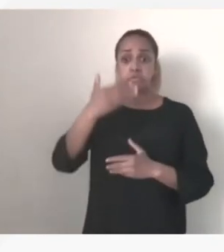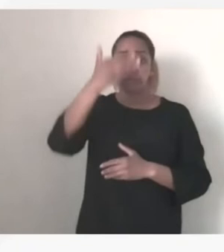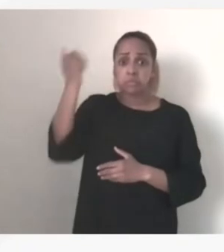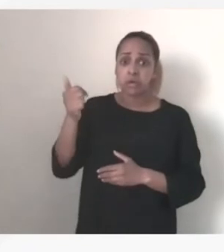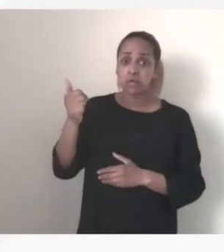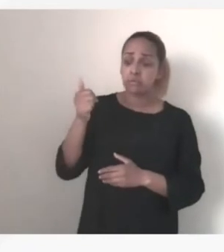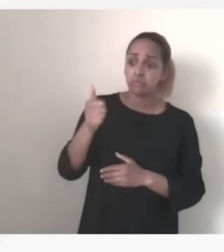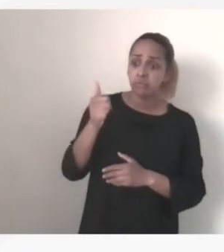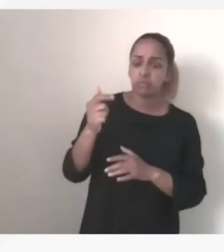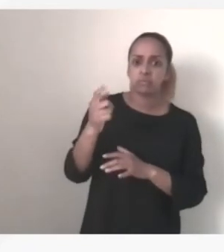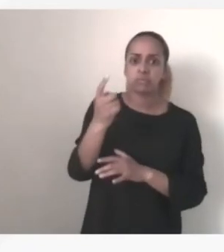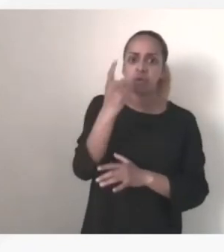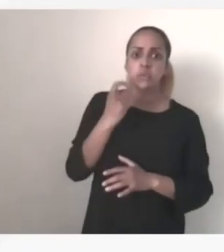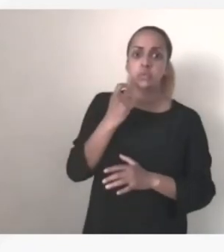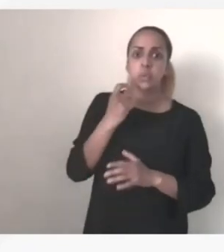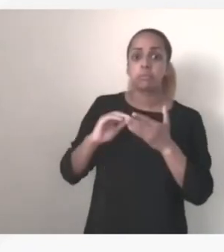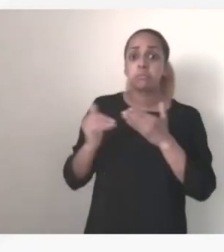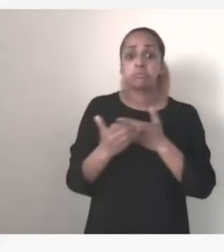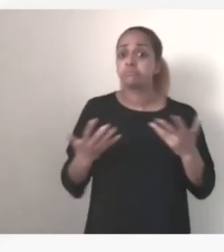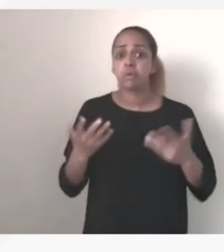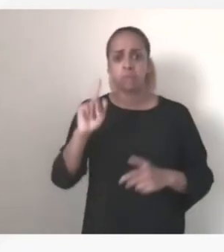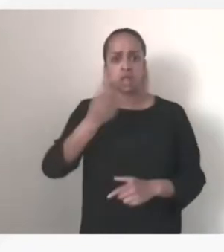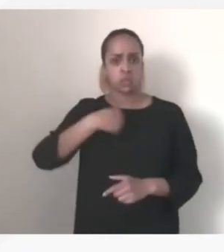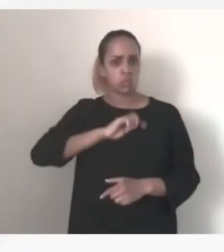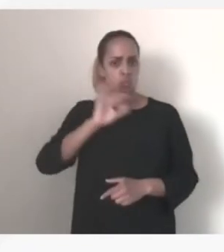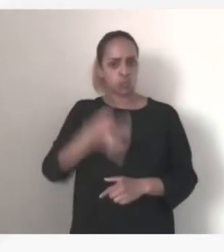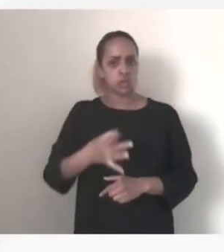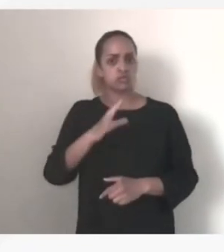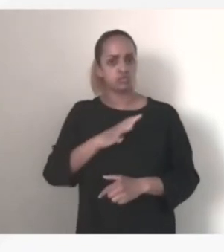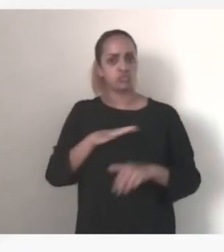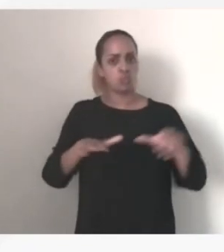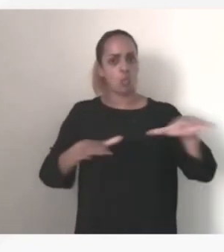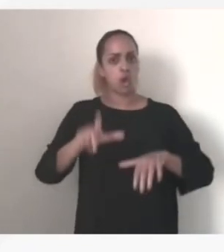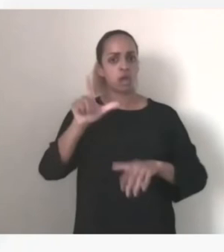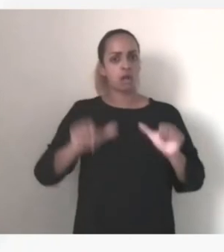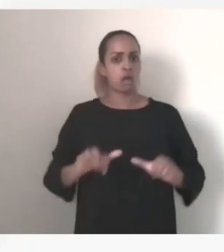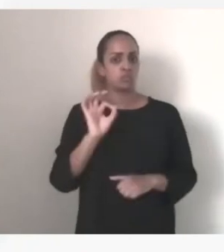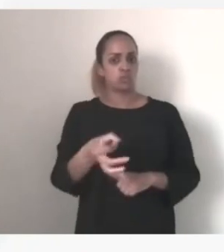mais on a effectivement les moyens aujourd'hui donc de façon encore une fois